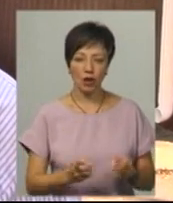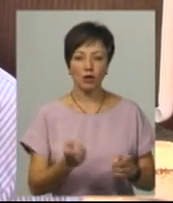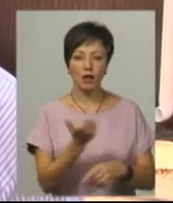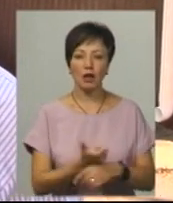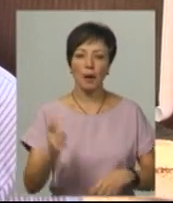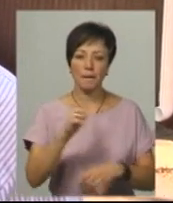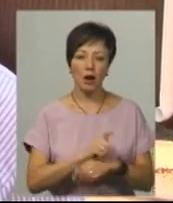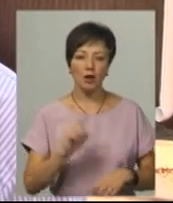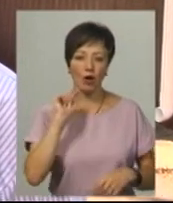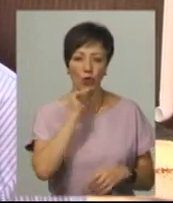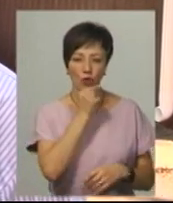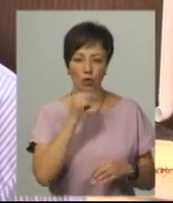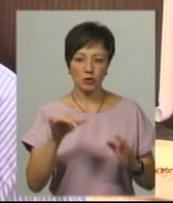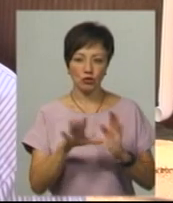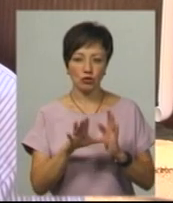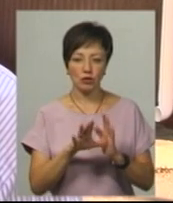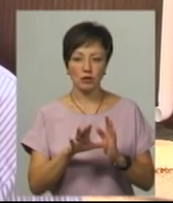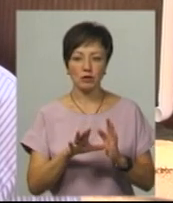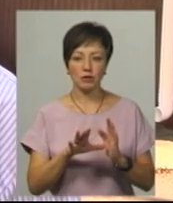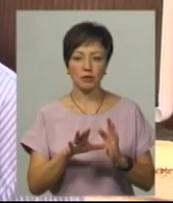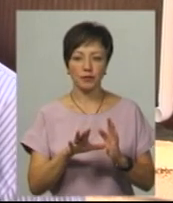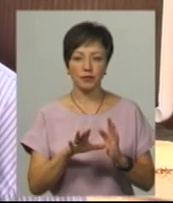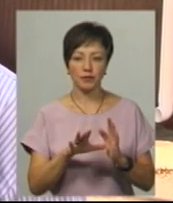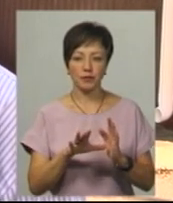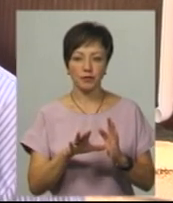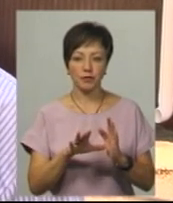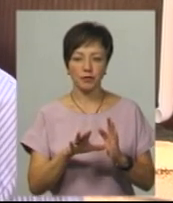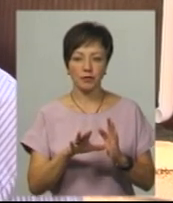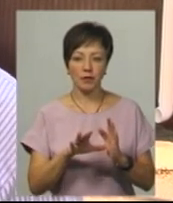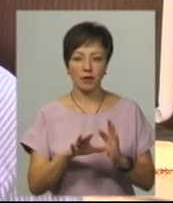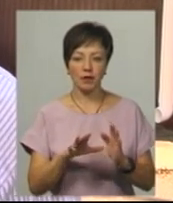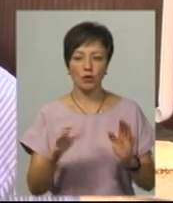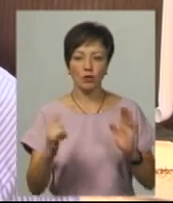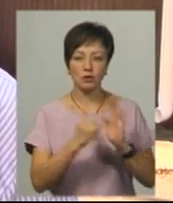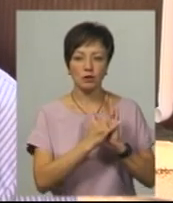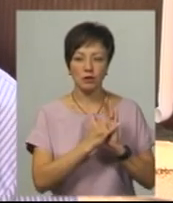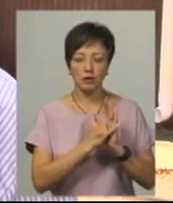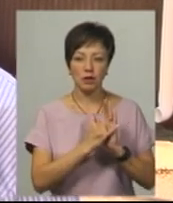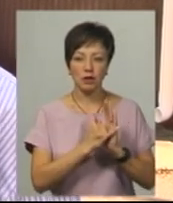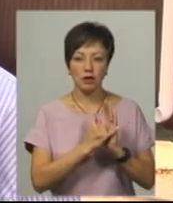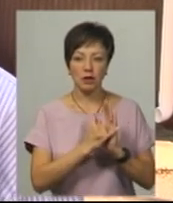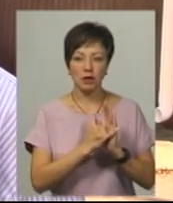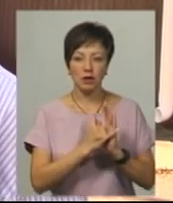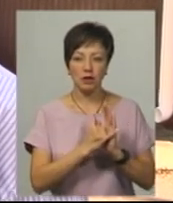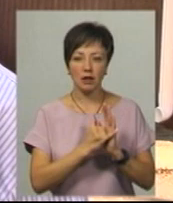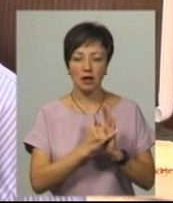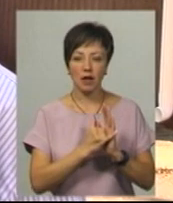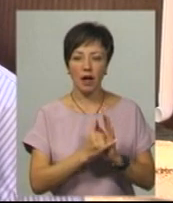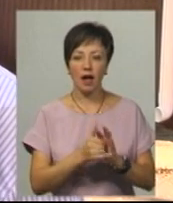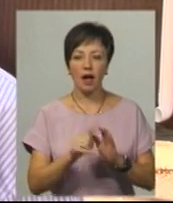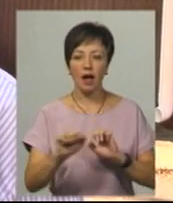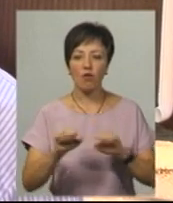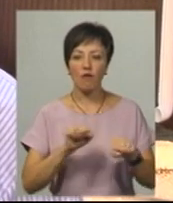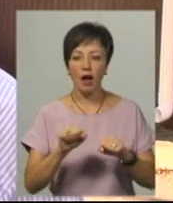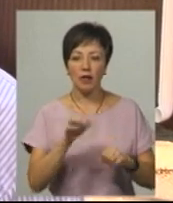набагато економніший, в плані того, що на ньому вже стоїть керування, споживання енергією,